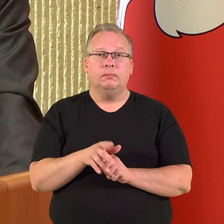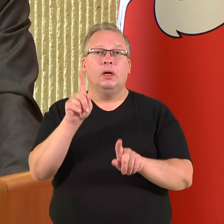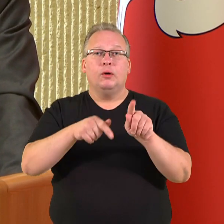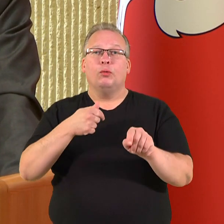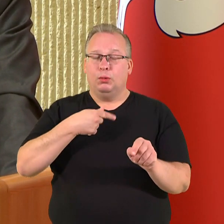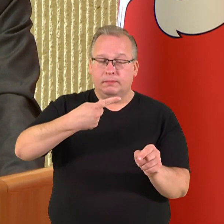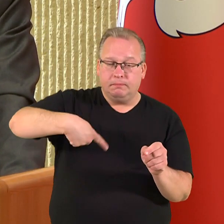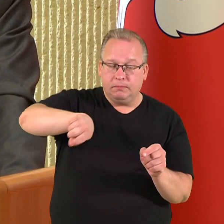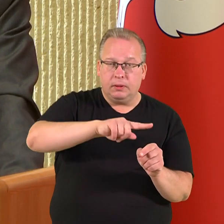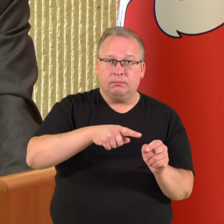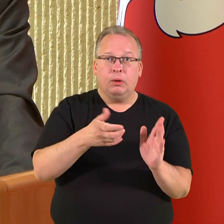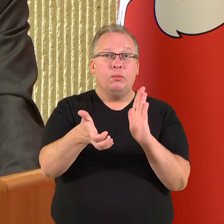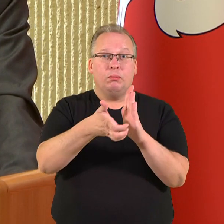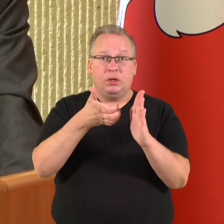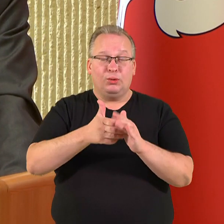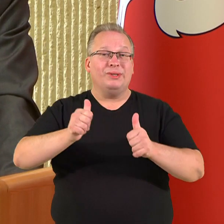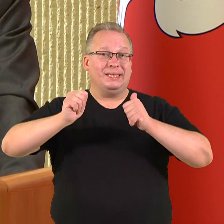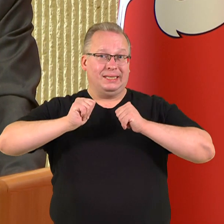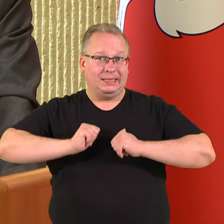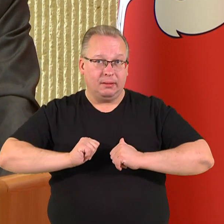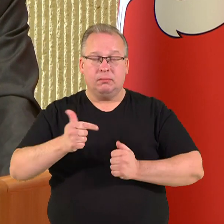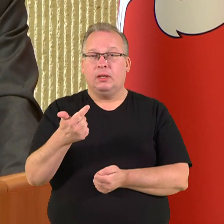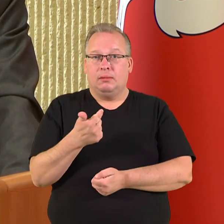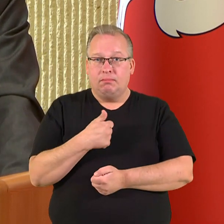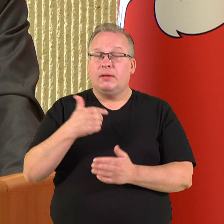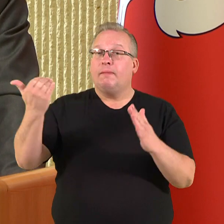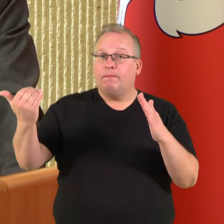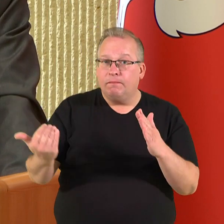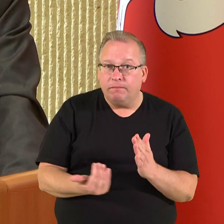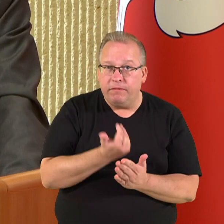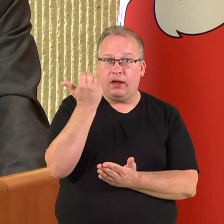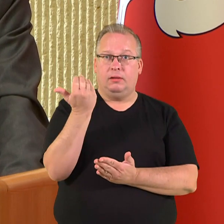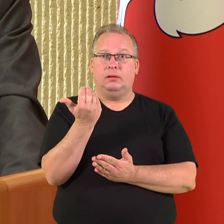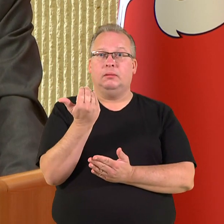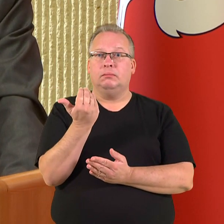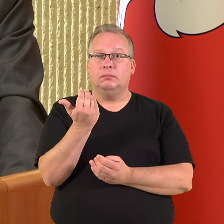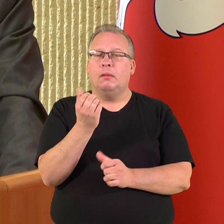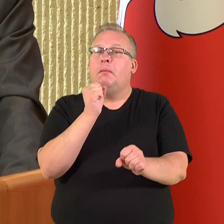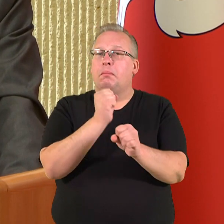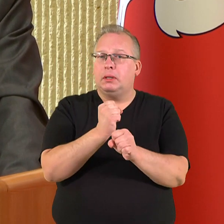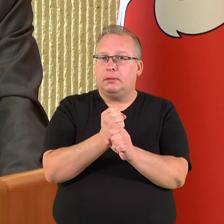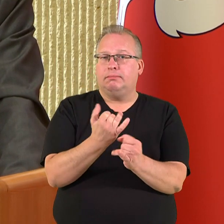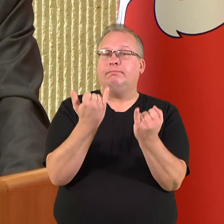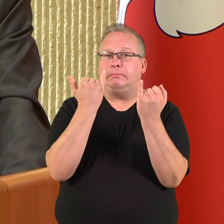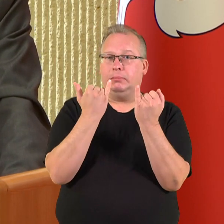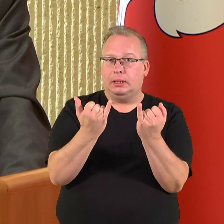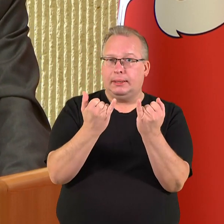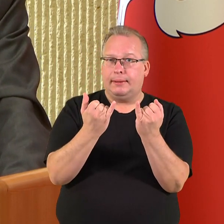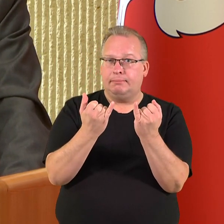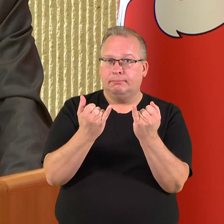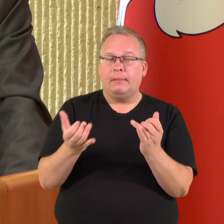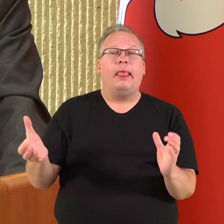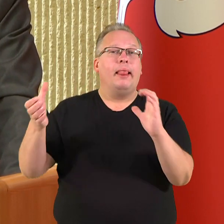visiems pritruks kantrybės ir mes eilinį kartą sudarysime dar vieną blogą taiką su šio